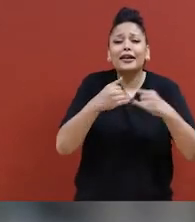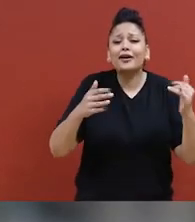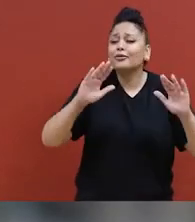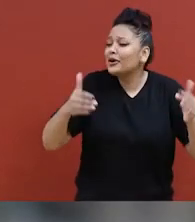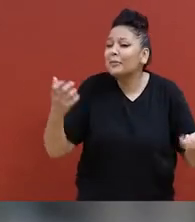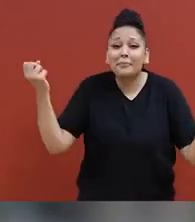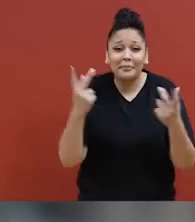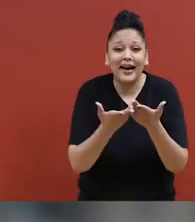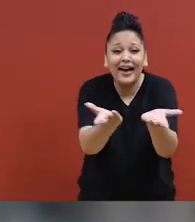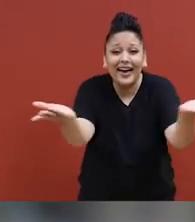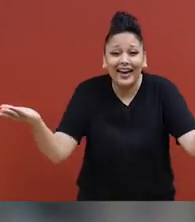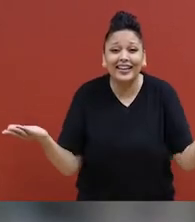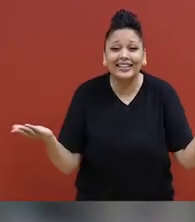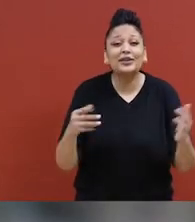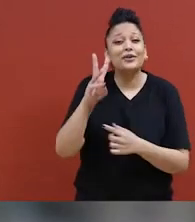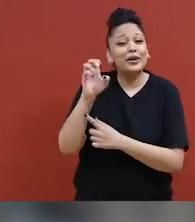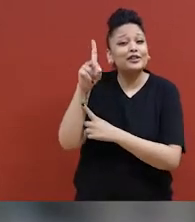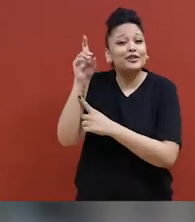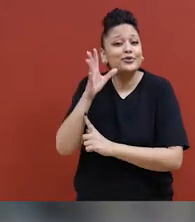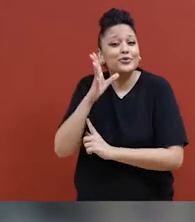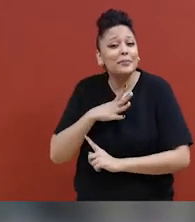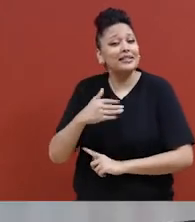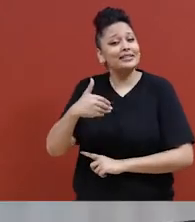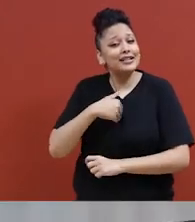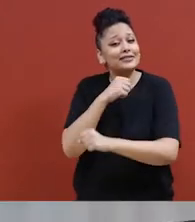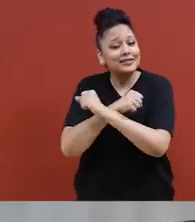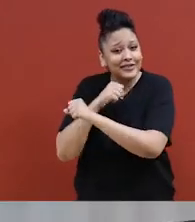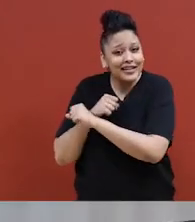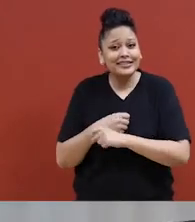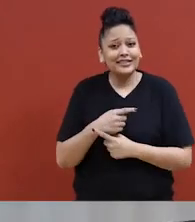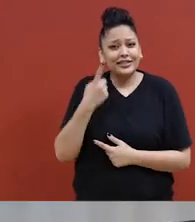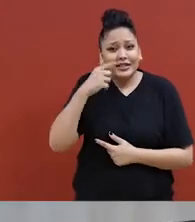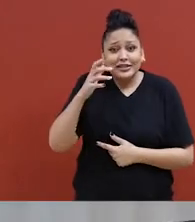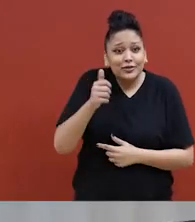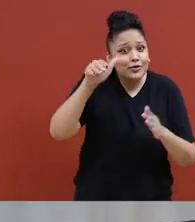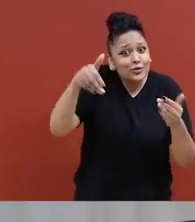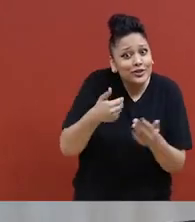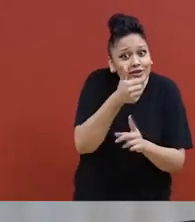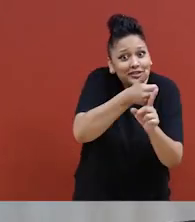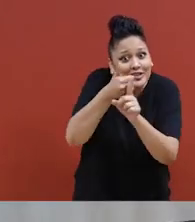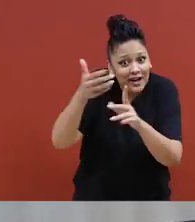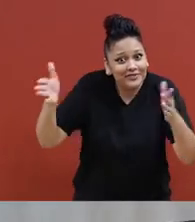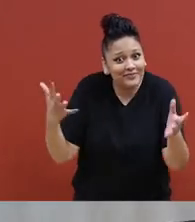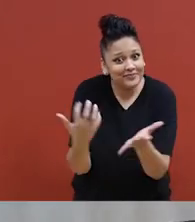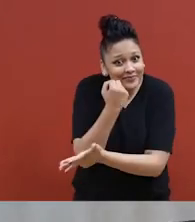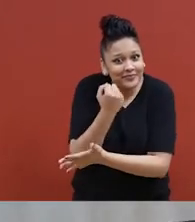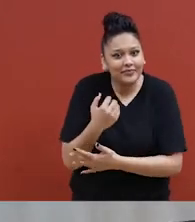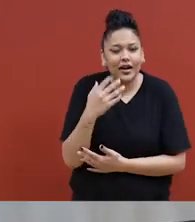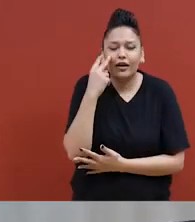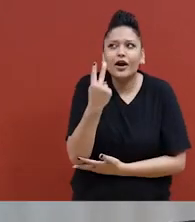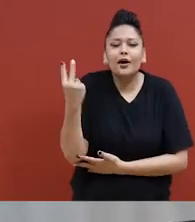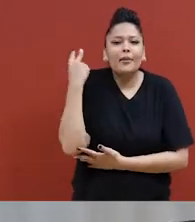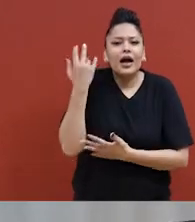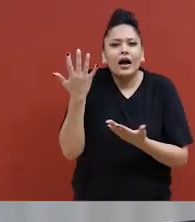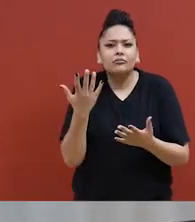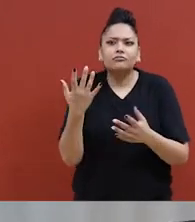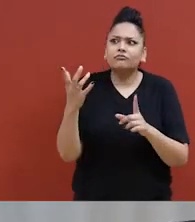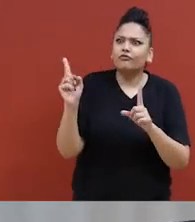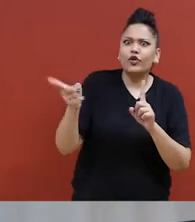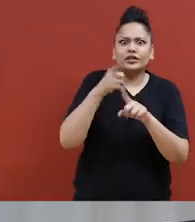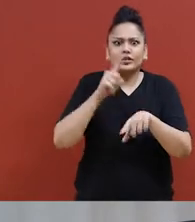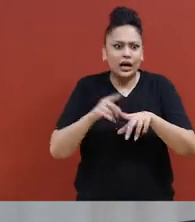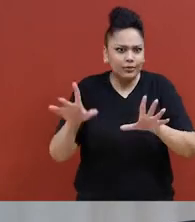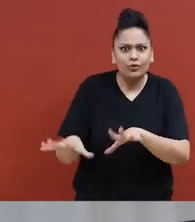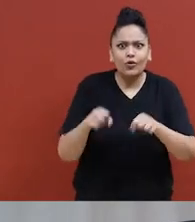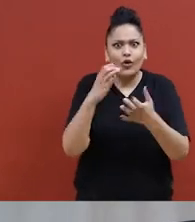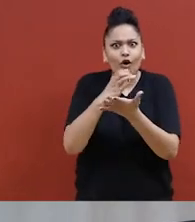nouveau à l'autodéfense pour femmes Wendo. Je vais vous demander de dire votre nom et je veux que vous repensez à la première fois que vous avez participé à